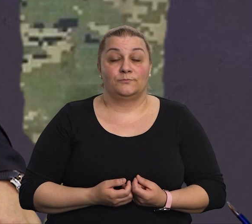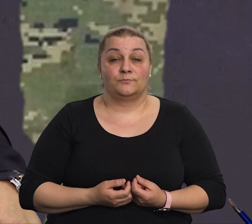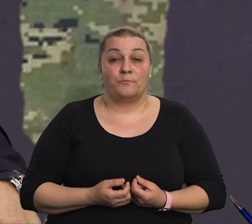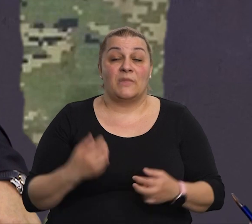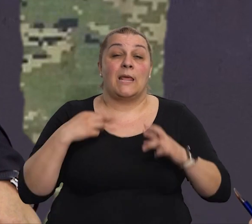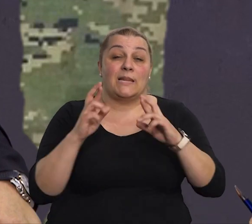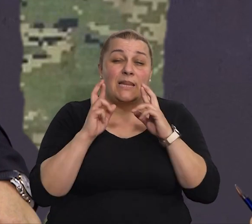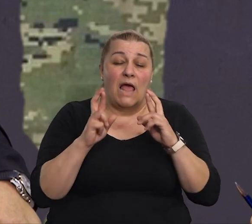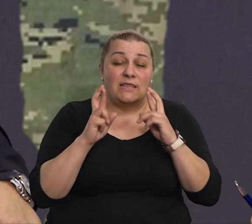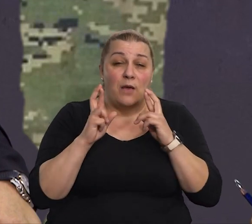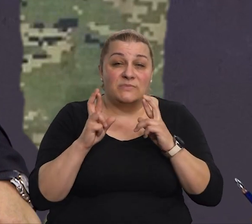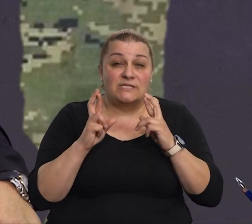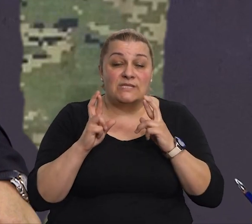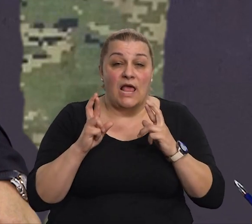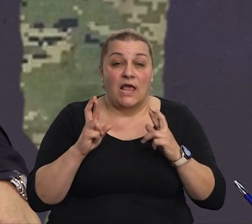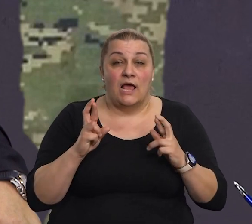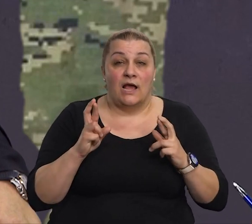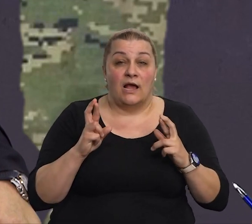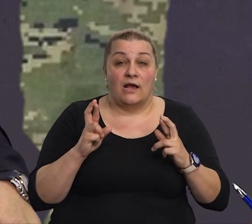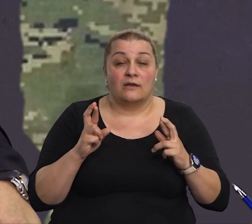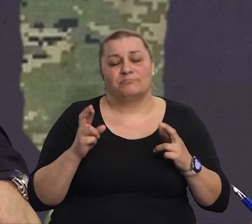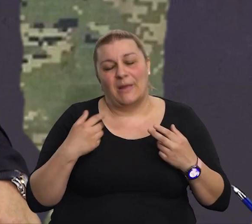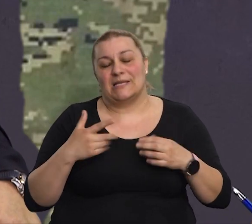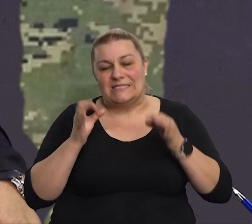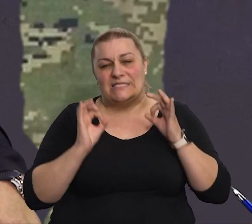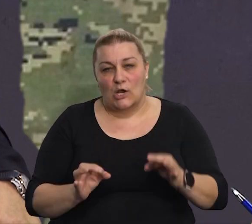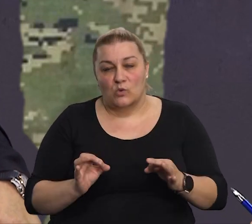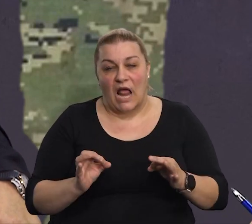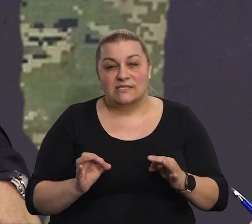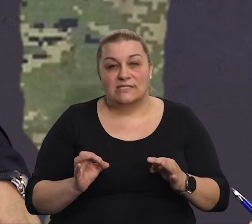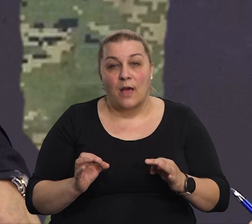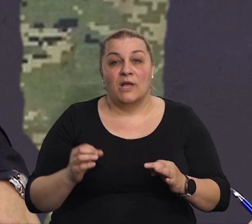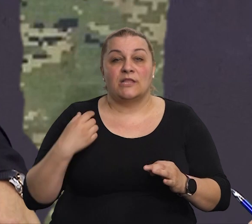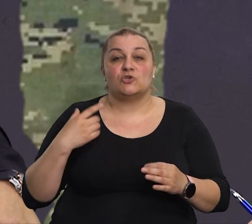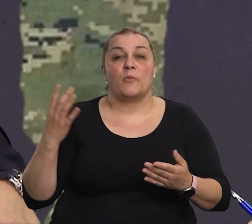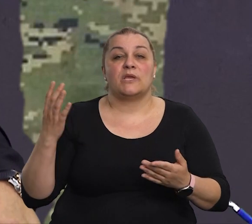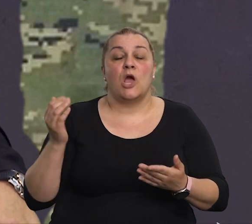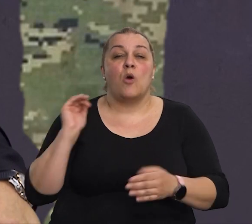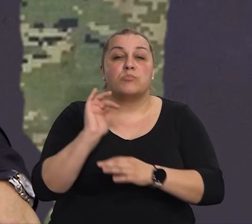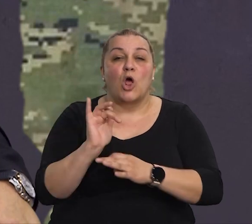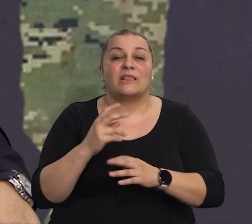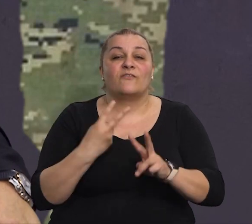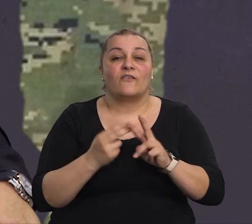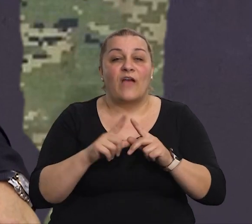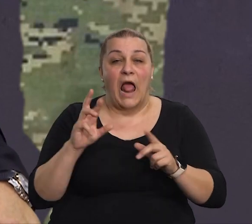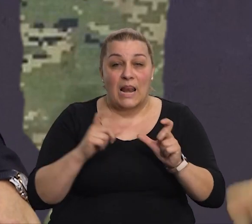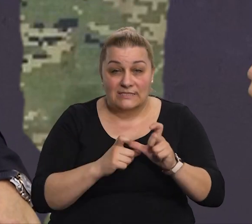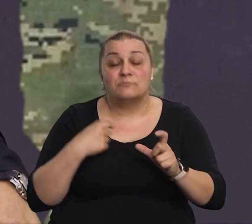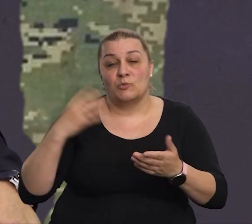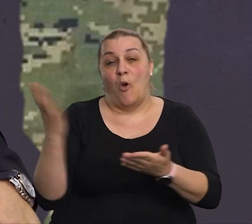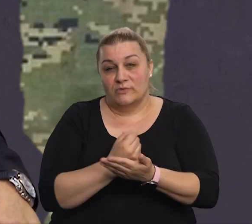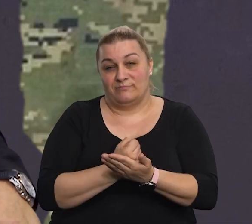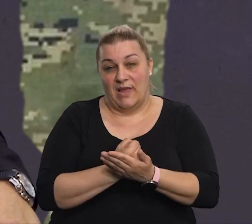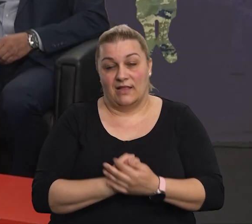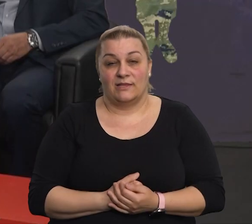nadam se da ćemo, a ušto sam i siguran, da ćemo, evo, i proti VELS i svehove, da ćemo se reprezentaciju. Da, ali,